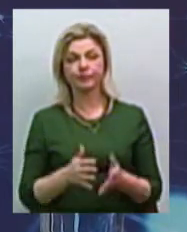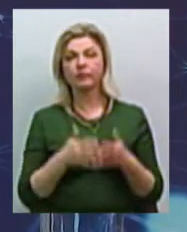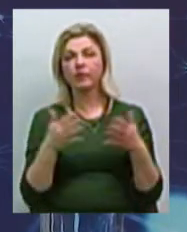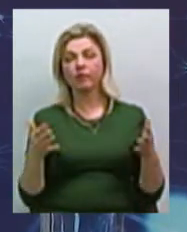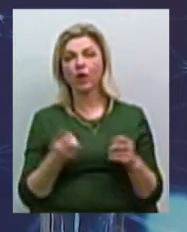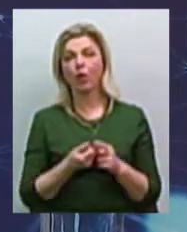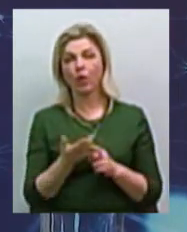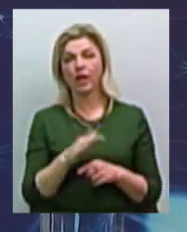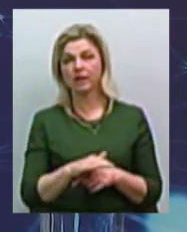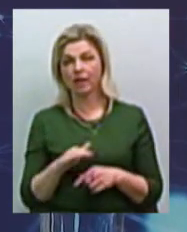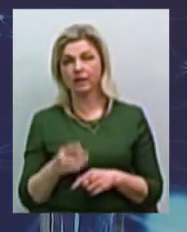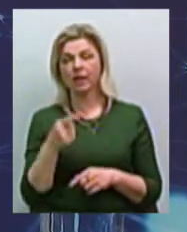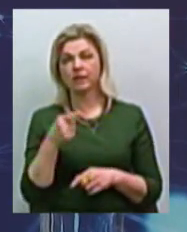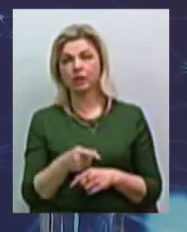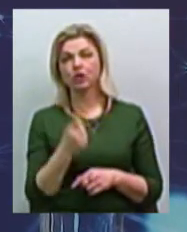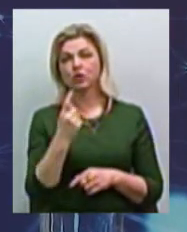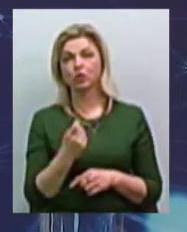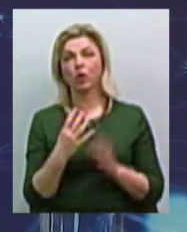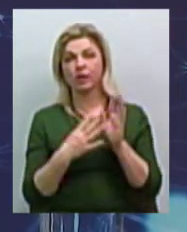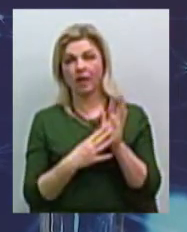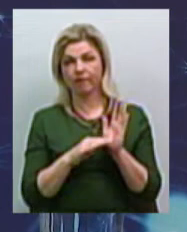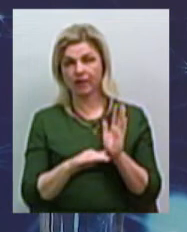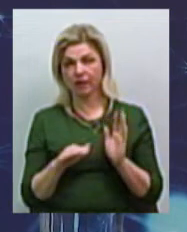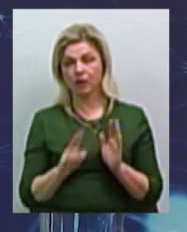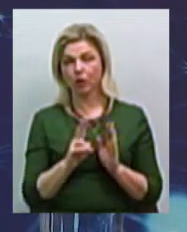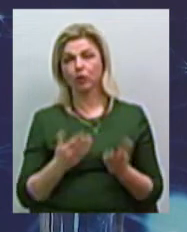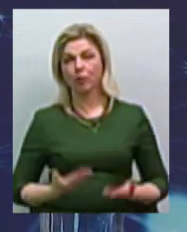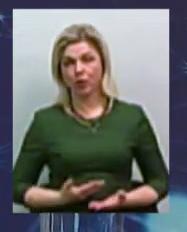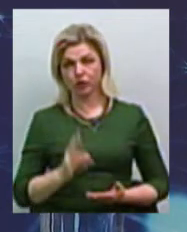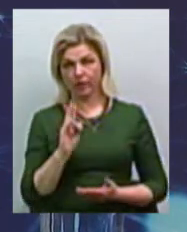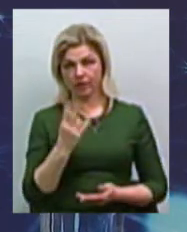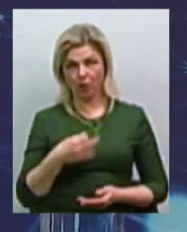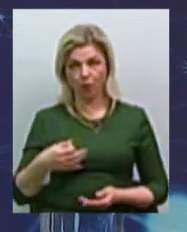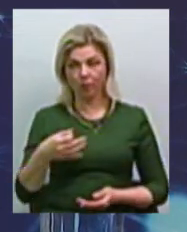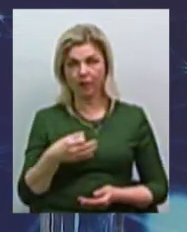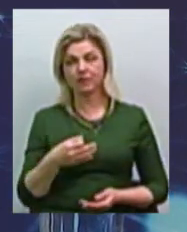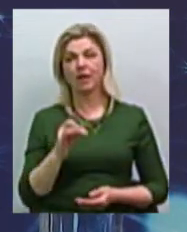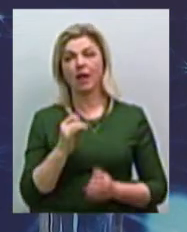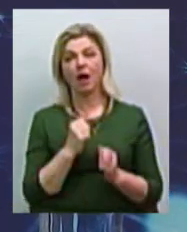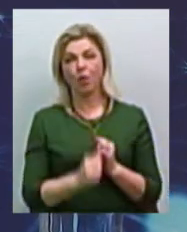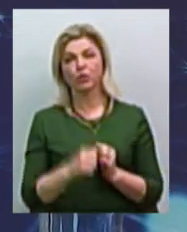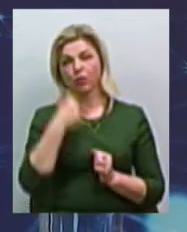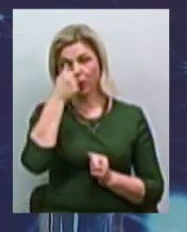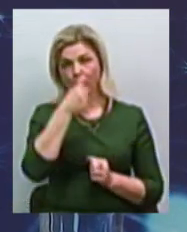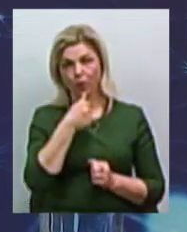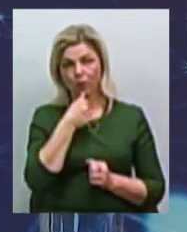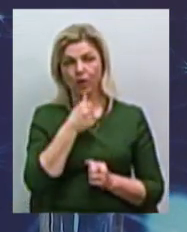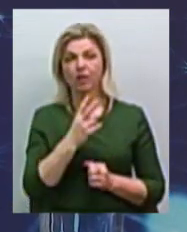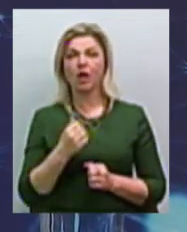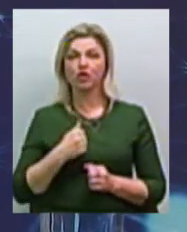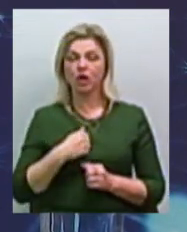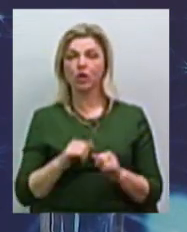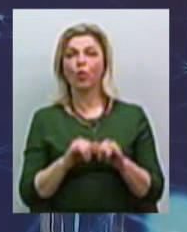кількість дітей, це 1109 дітей, які проживають на даний час на території Миколаївської області. І кожного року, на жаль,